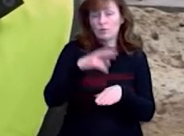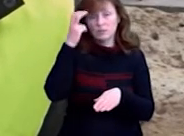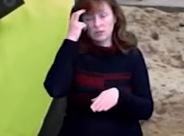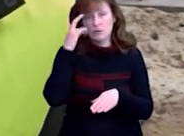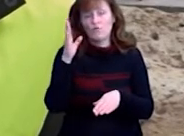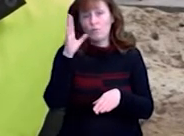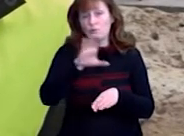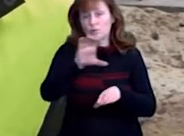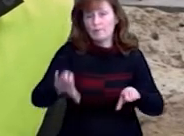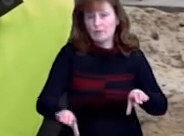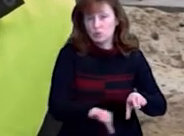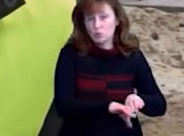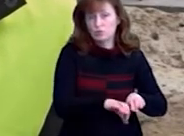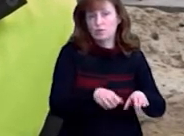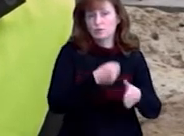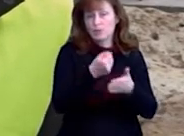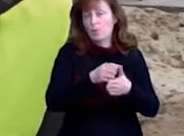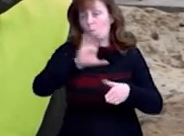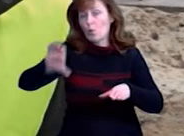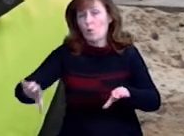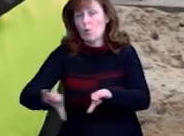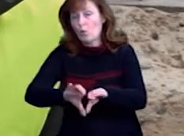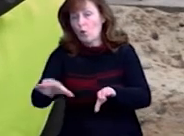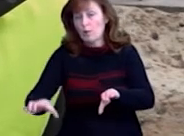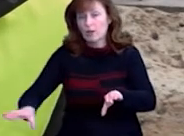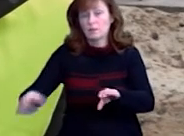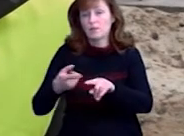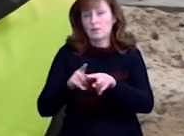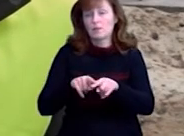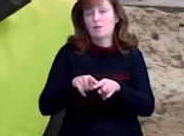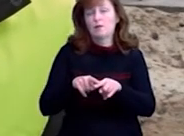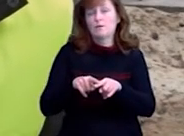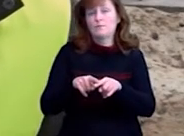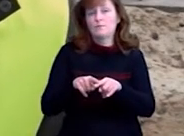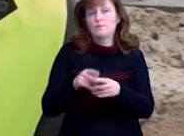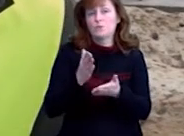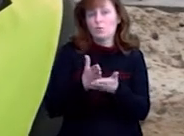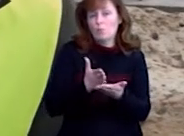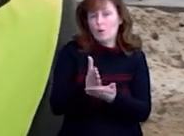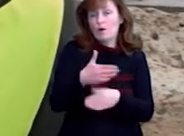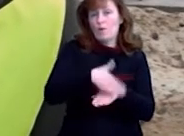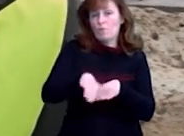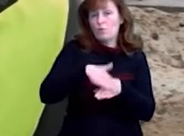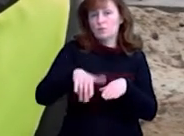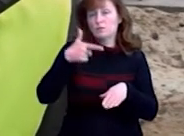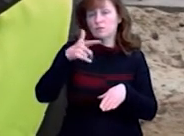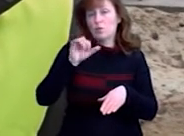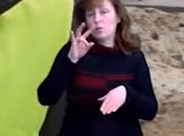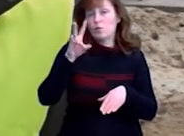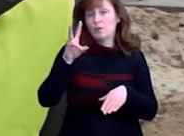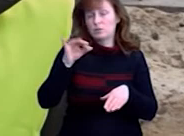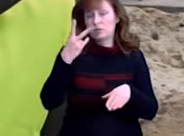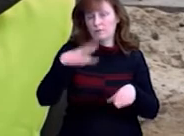підключатися в цих камерах до колектору, який проходить, два колектора проходять по вулиці Гончій і до цих двох